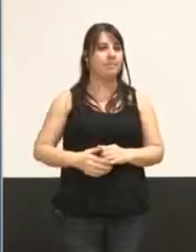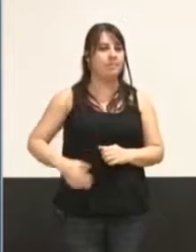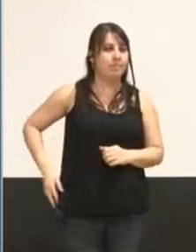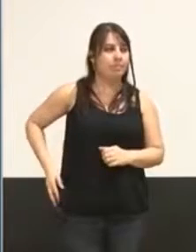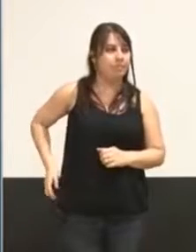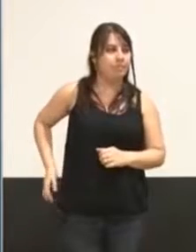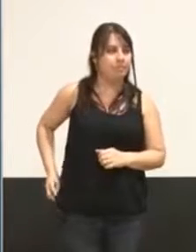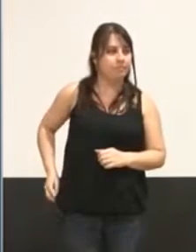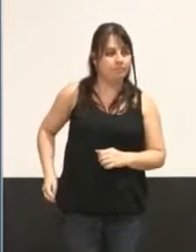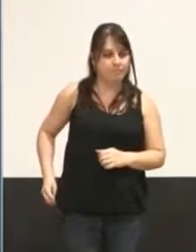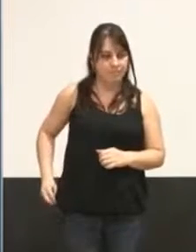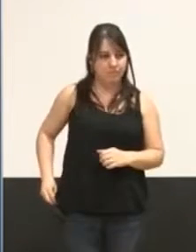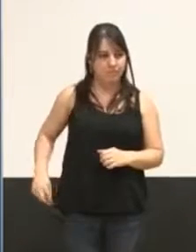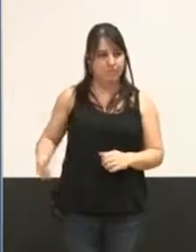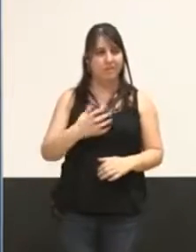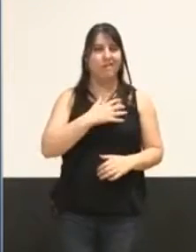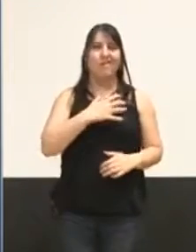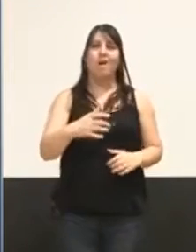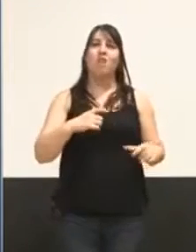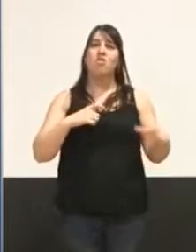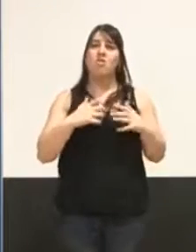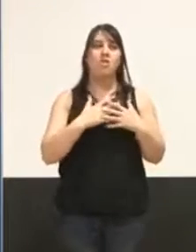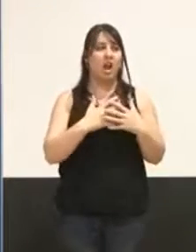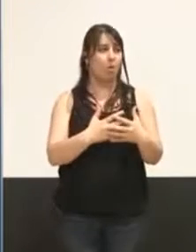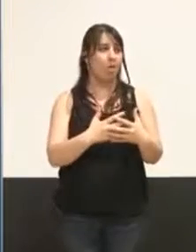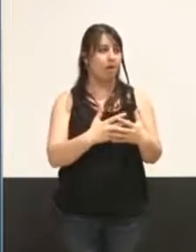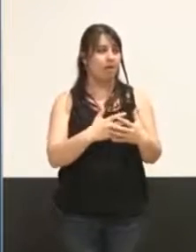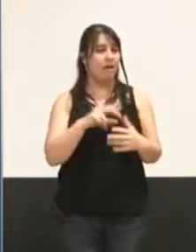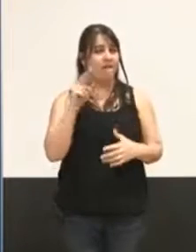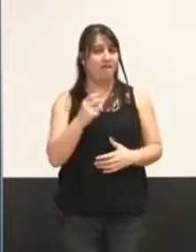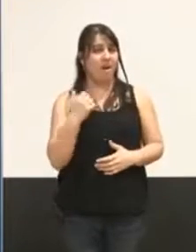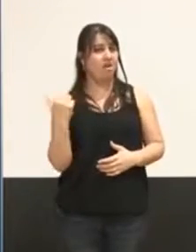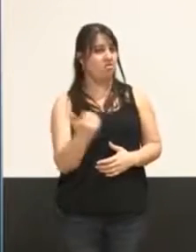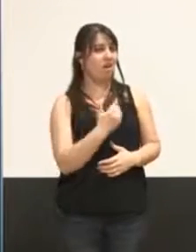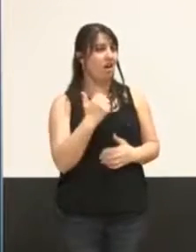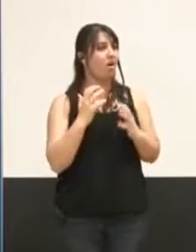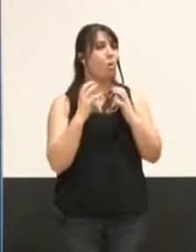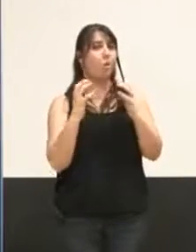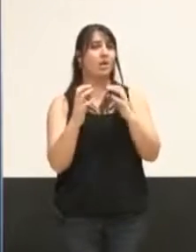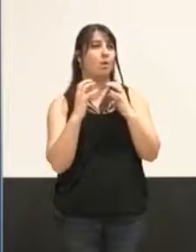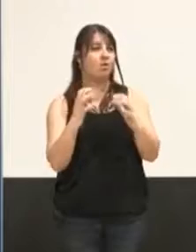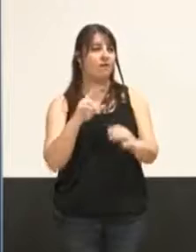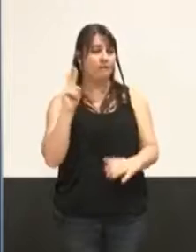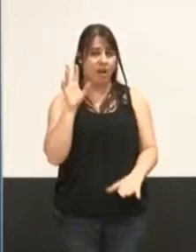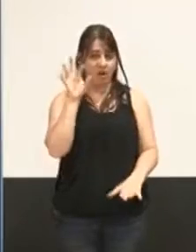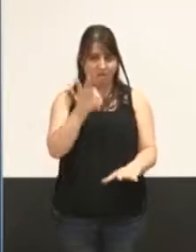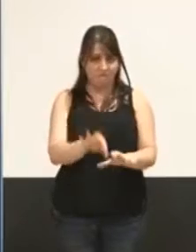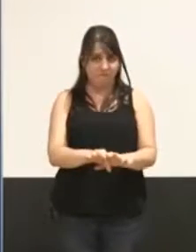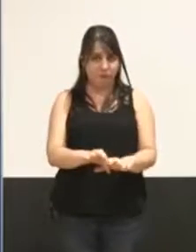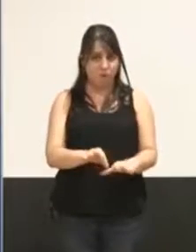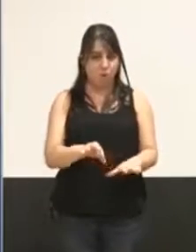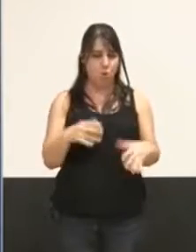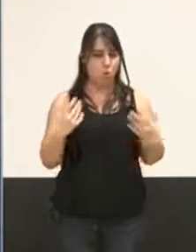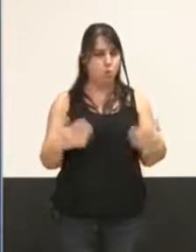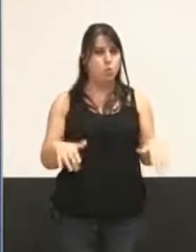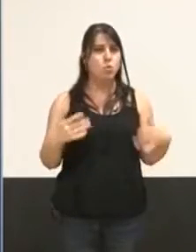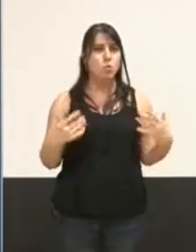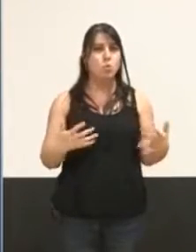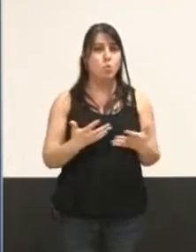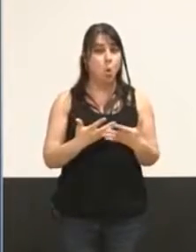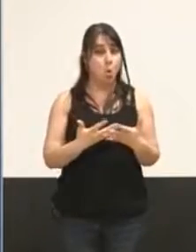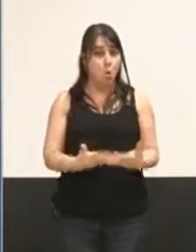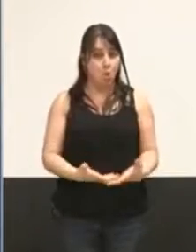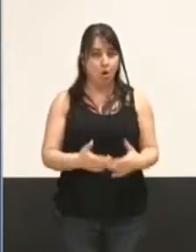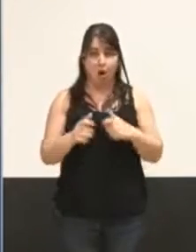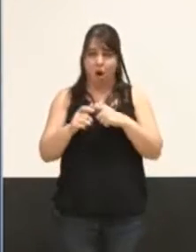Mes chers collègues, il n'est finalement pas si fréquent dans nos assemblées d'être confrontés à un vote aussi lourd, aussi lourd de